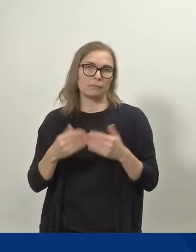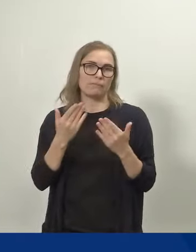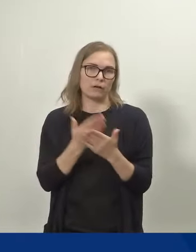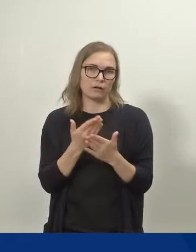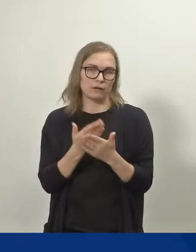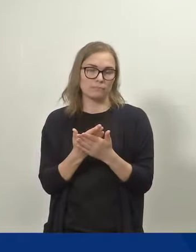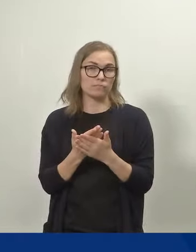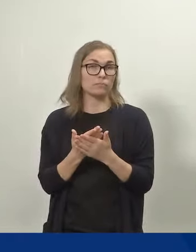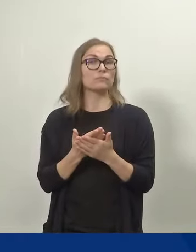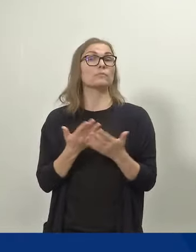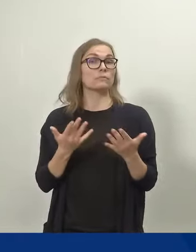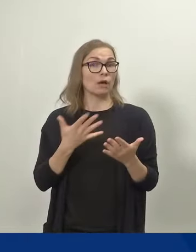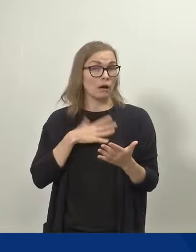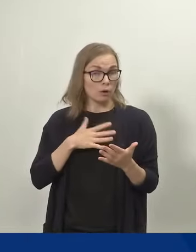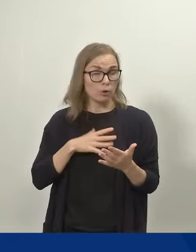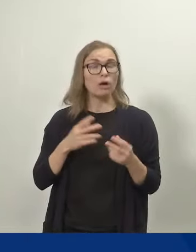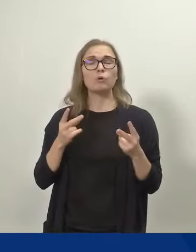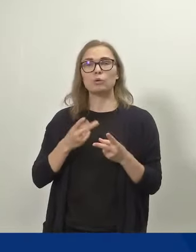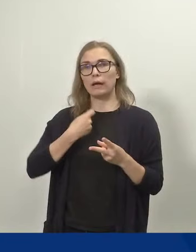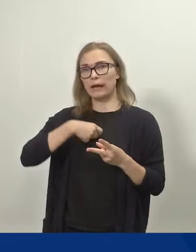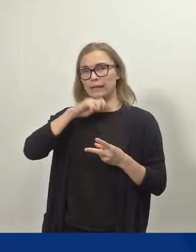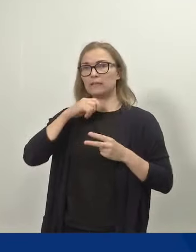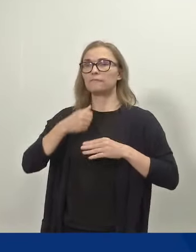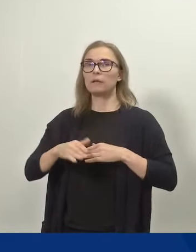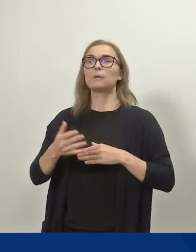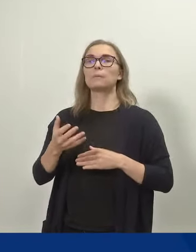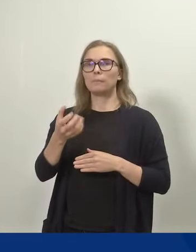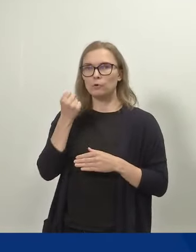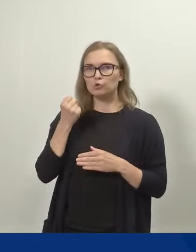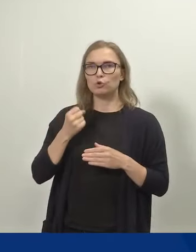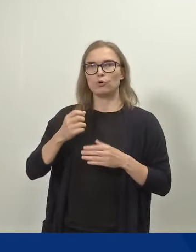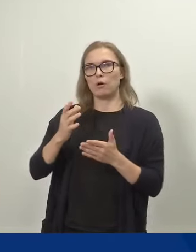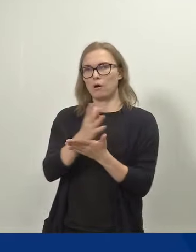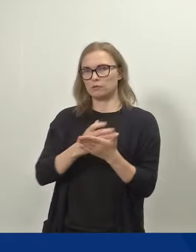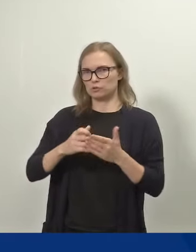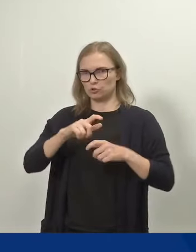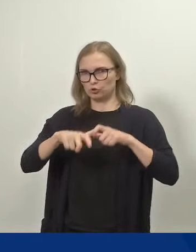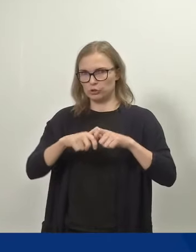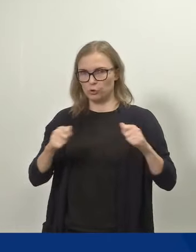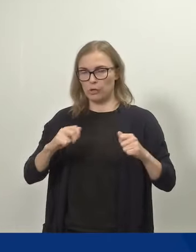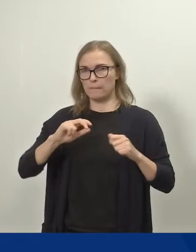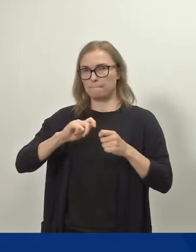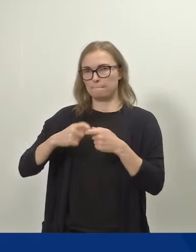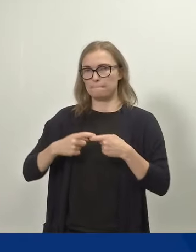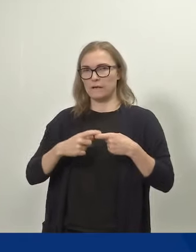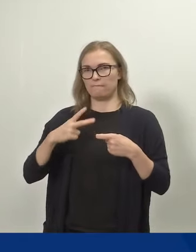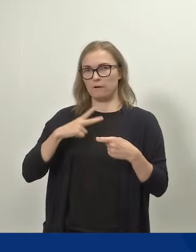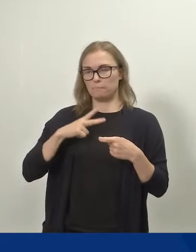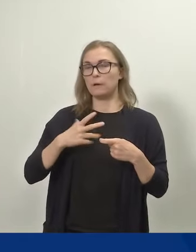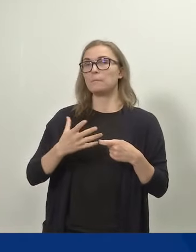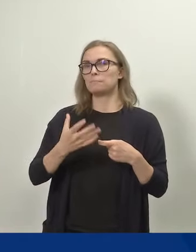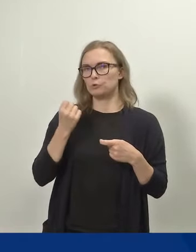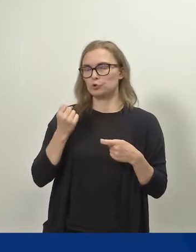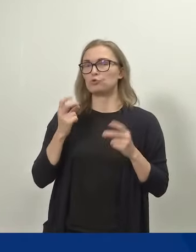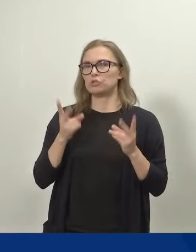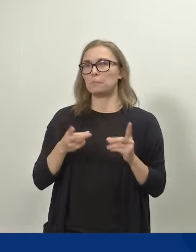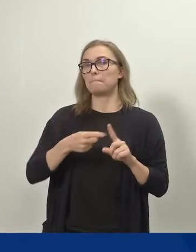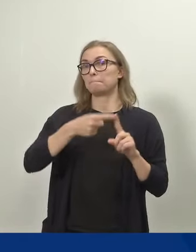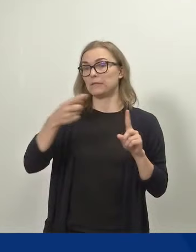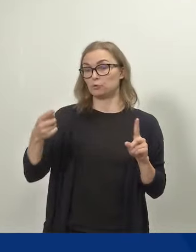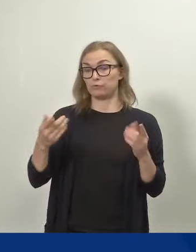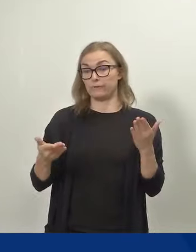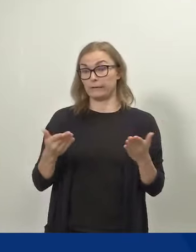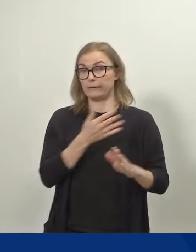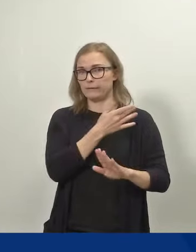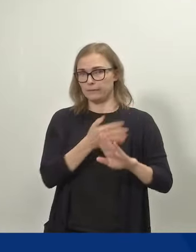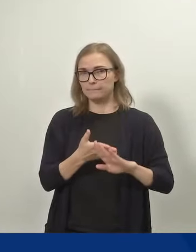kuitenkin edelleen mahdollisuus pitää ansiosidonnaista perhevapaata yhtä pitkään kuin nykyisessäkin